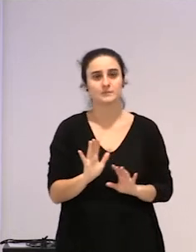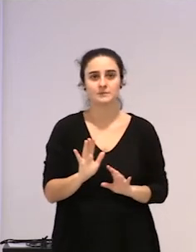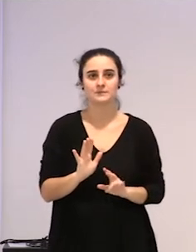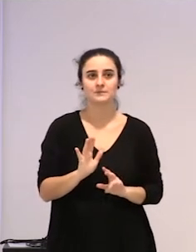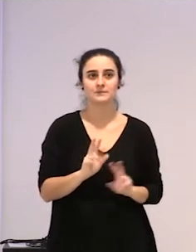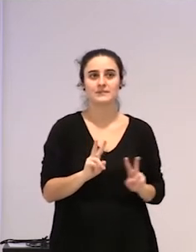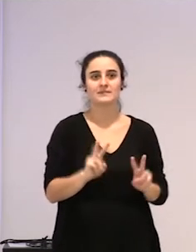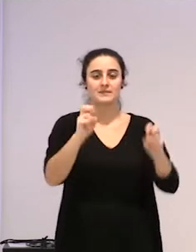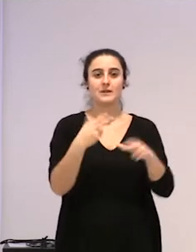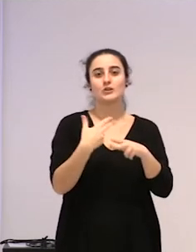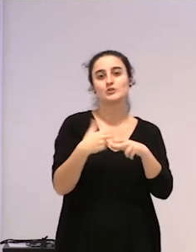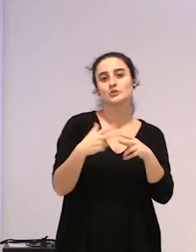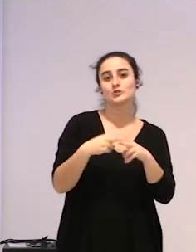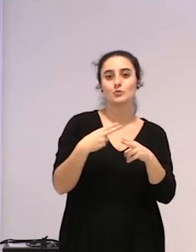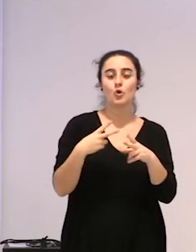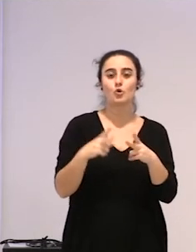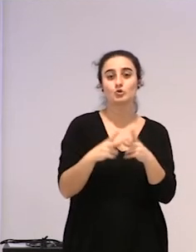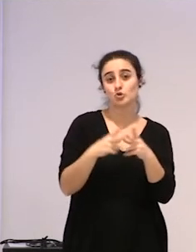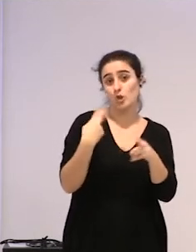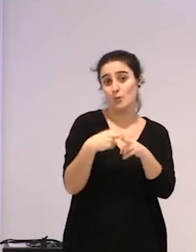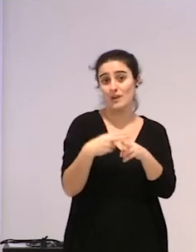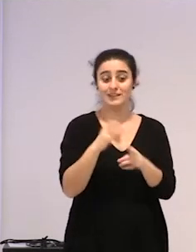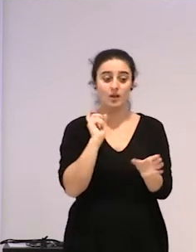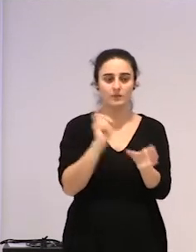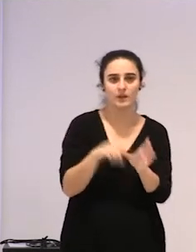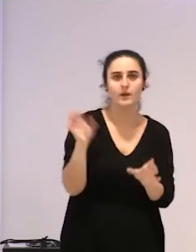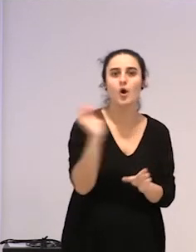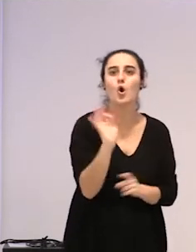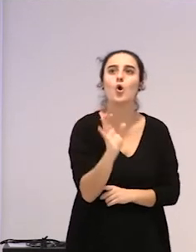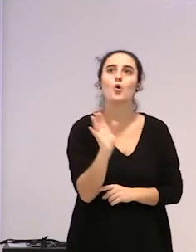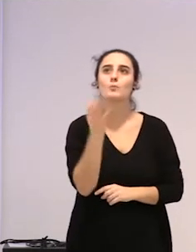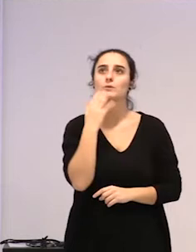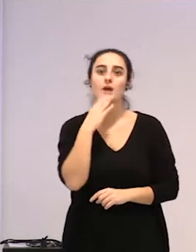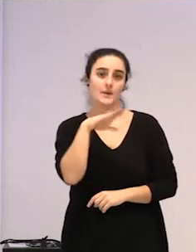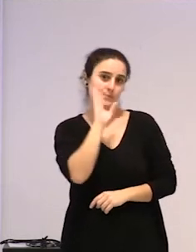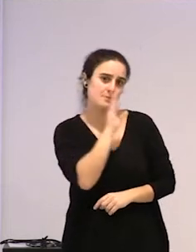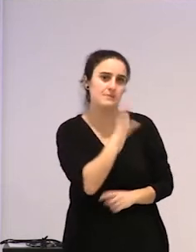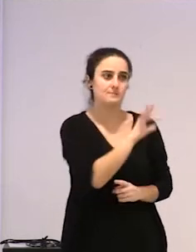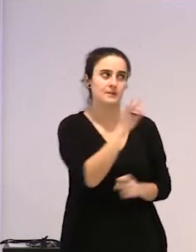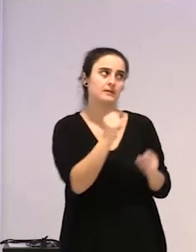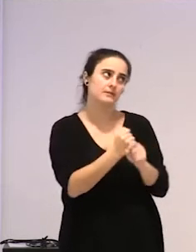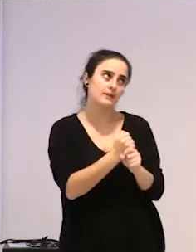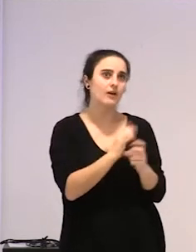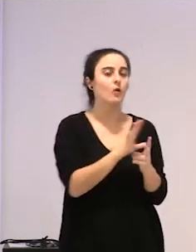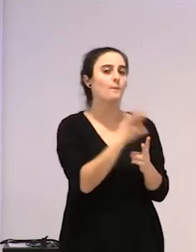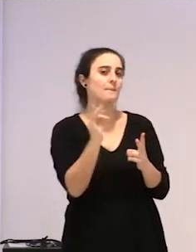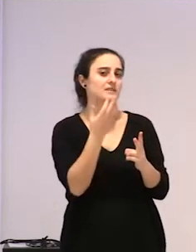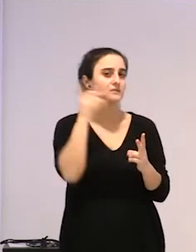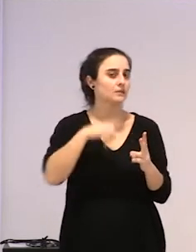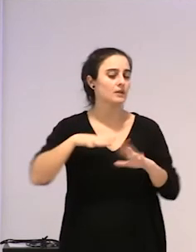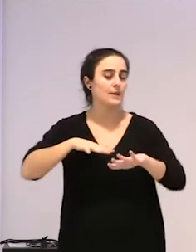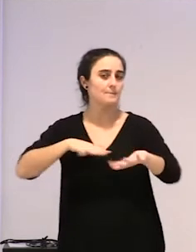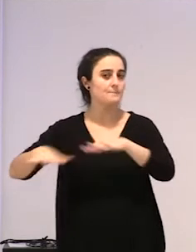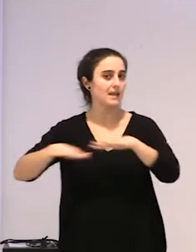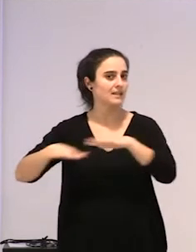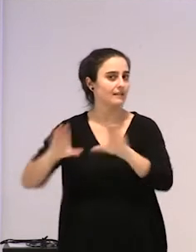ba, parte arte-soziopolitikoaren ere muan dagoena, edo, ama izateaz gain, eta, eta langilea izateaz gain, militantea dena, ba,